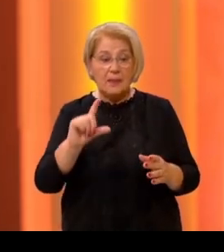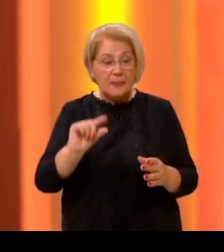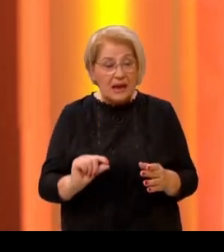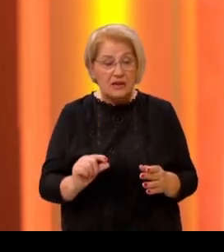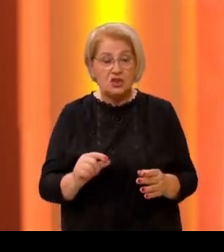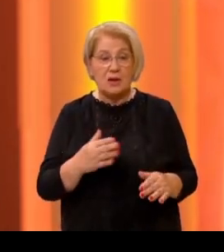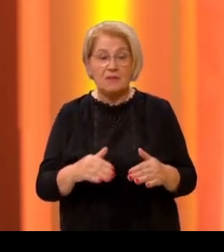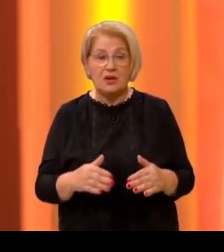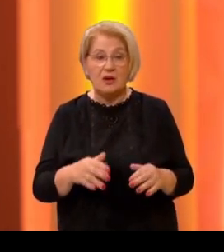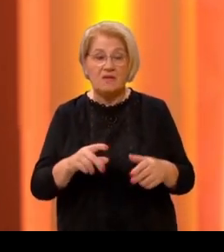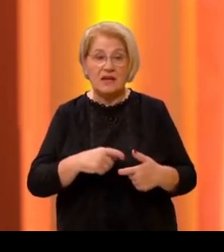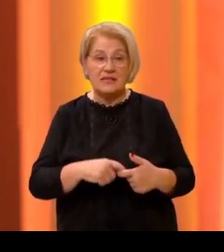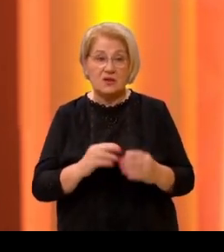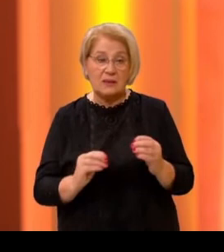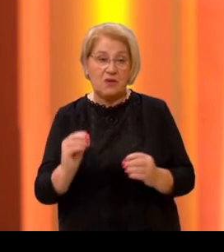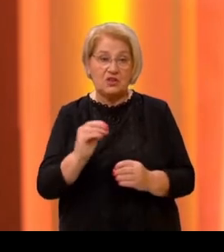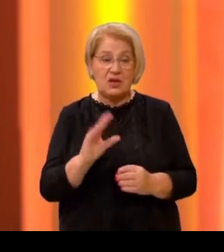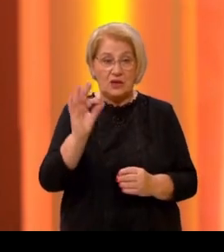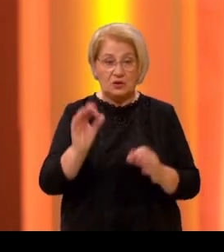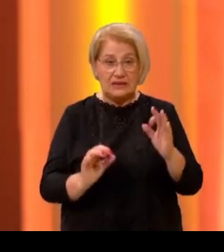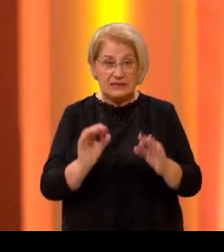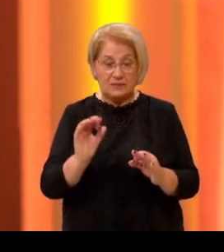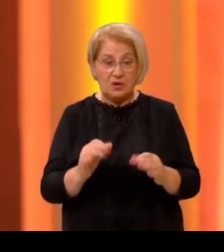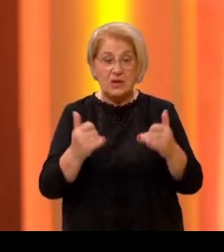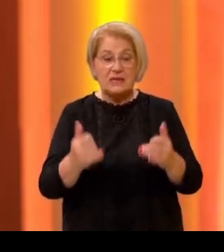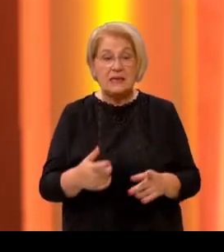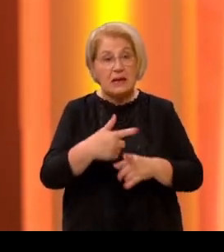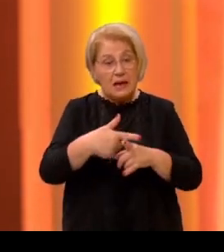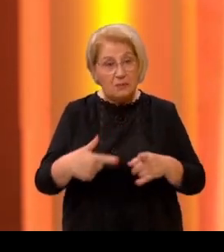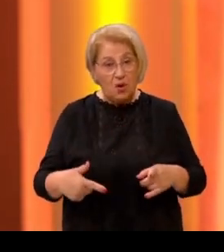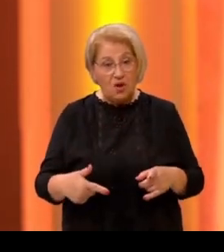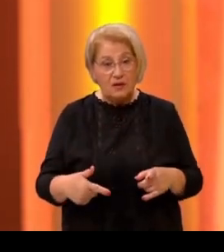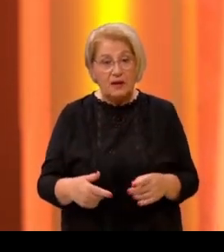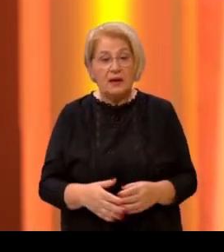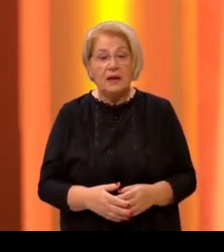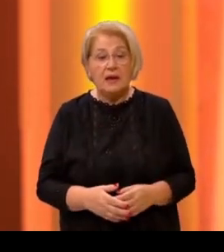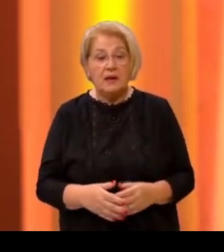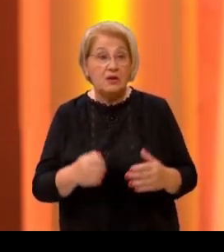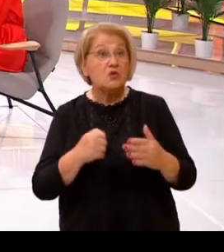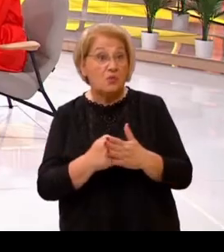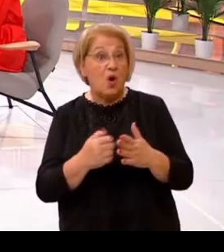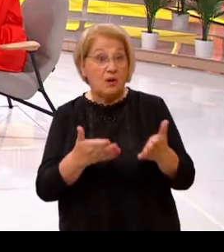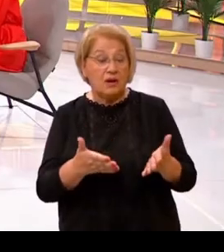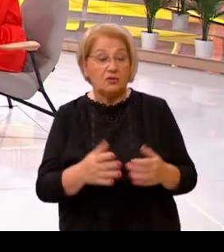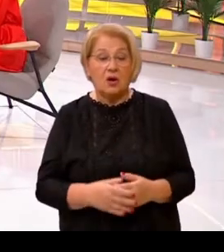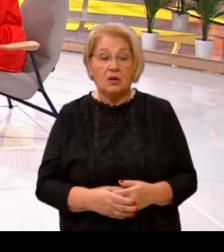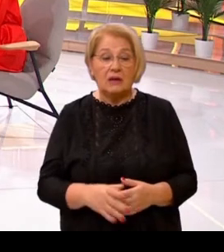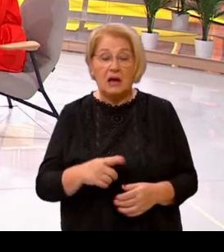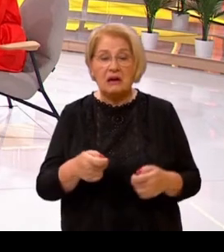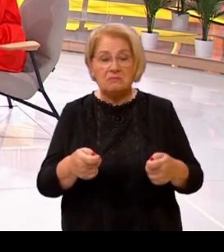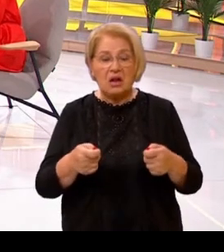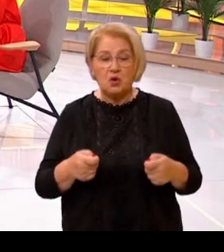mirovine. Što se tiče povećanja od 10% to smo već sad na polovici mandata probili. Tako da, međutim, mi ne